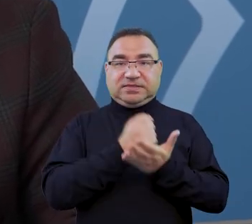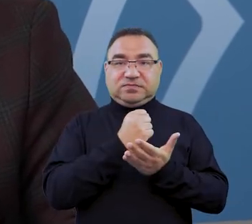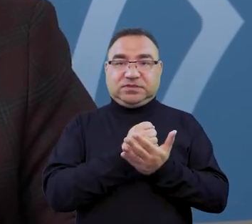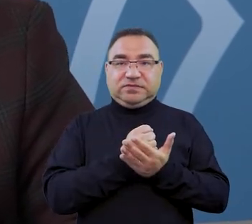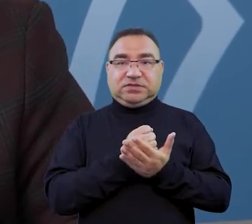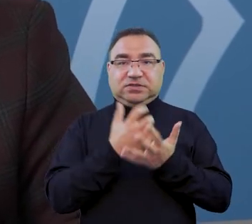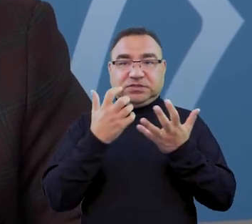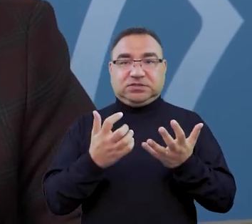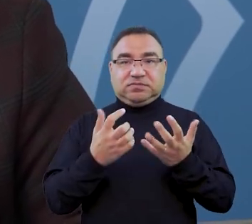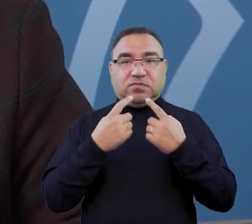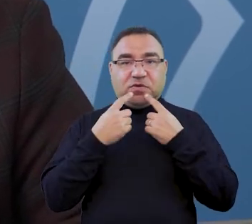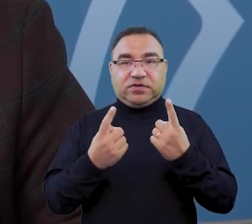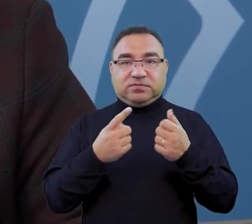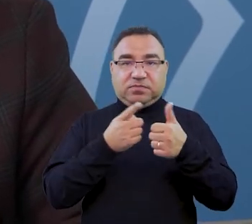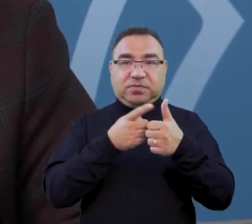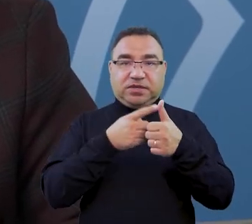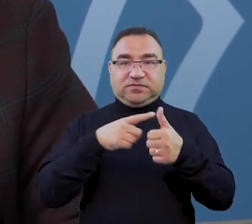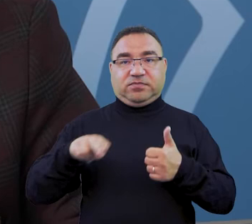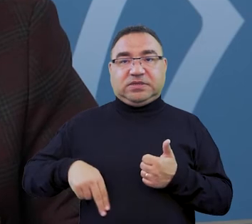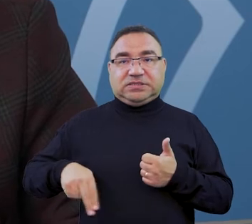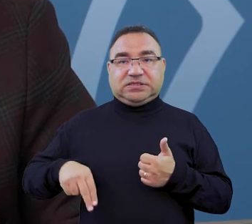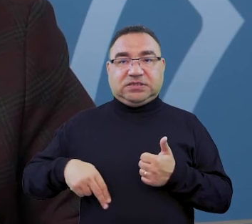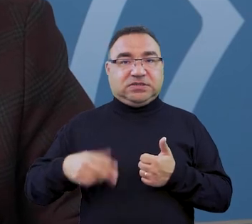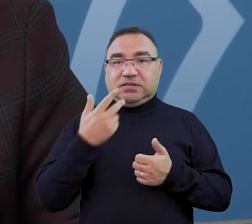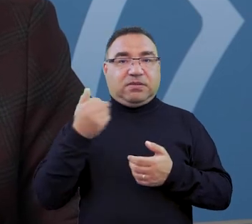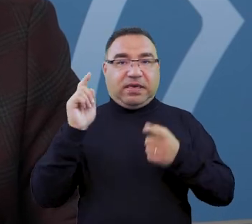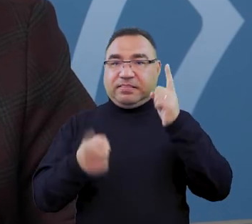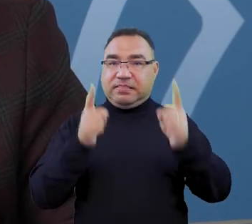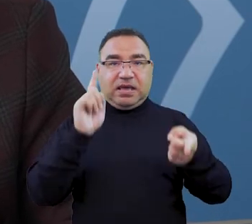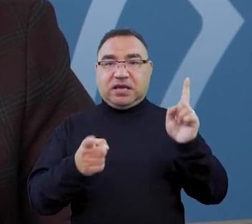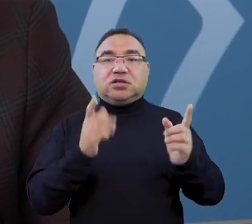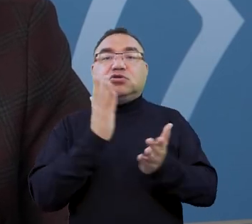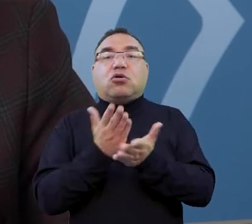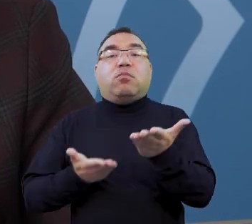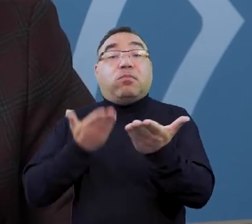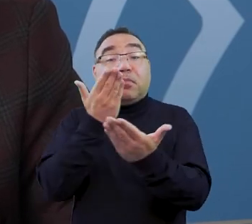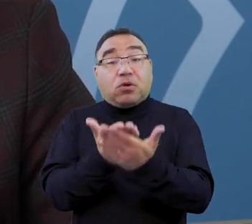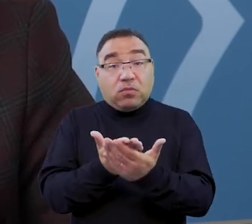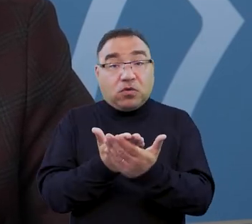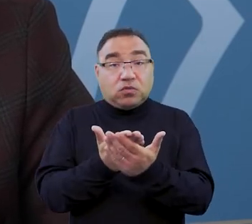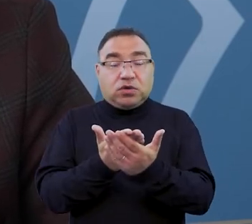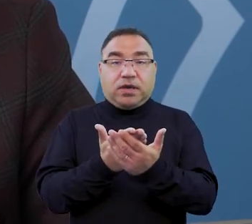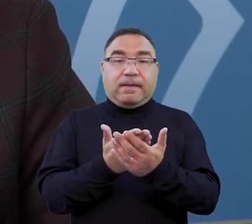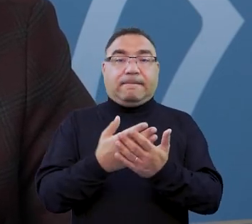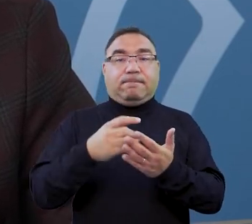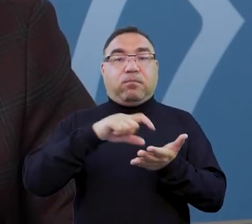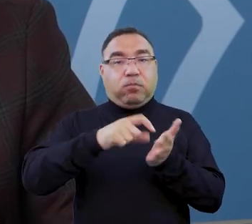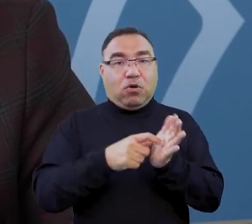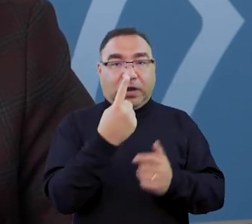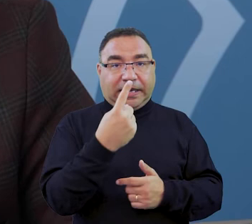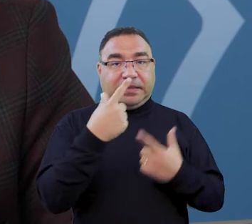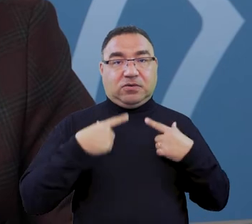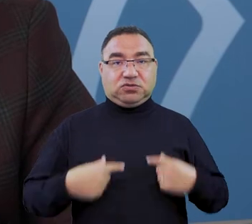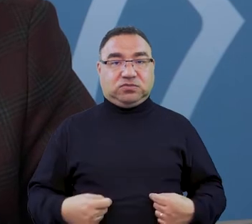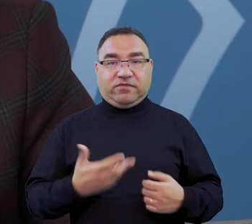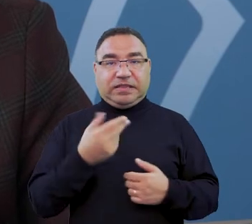kwestie, które chciałbym podnieść, czyli po pierwsze ministerstwo nie nakazuje, a jedynie rekomenduje wyłącznie pokoje jednoosobowe, to jest